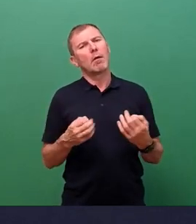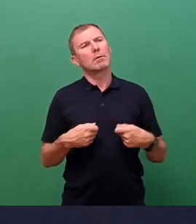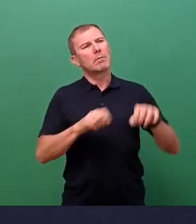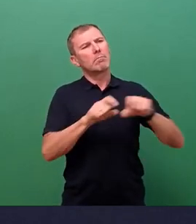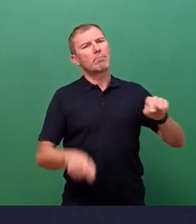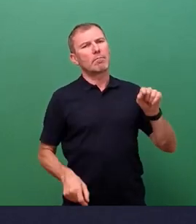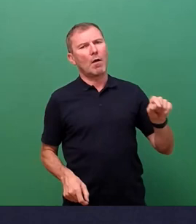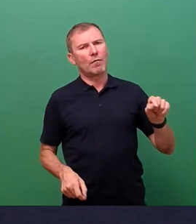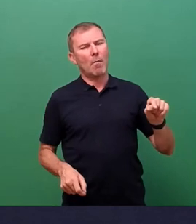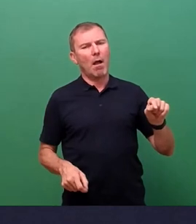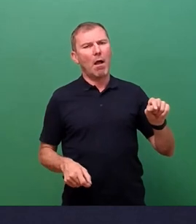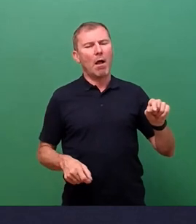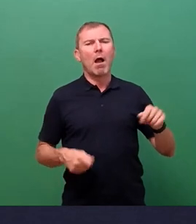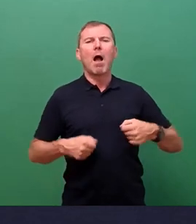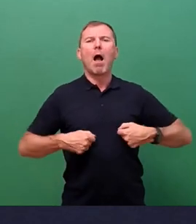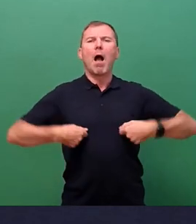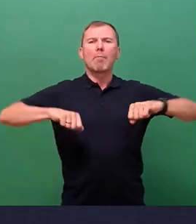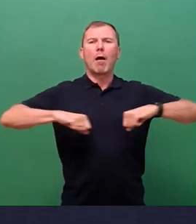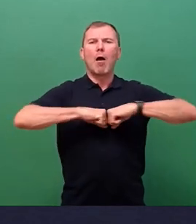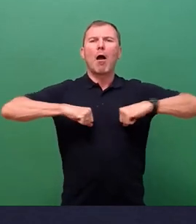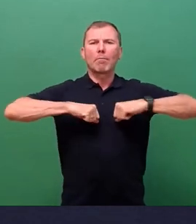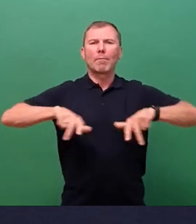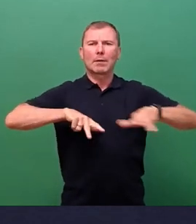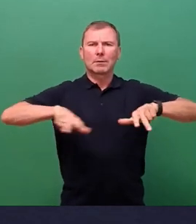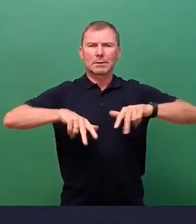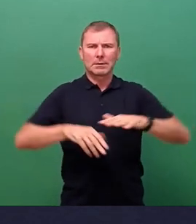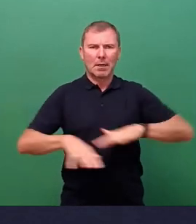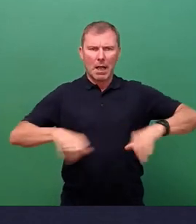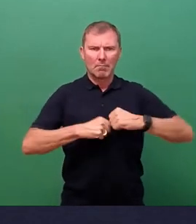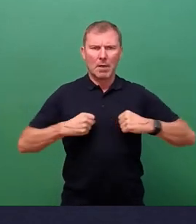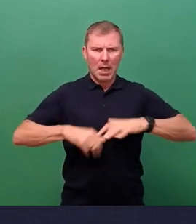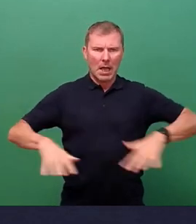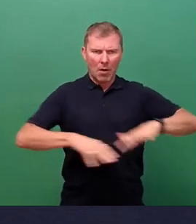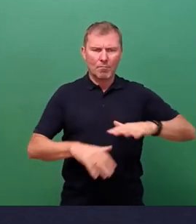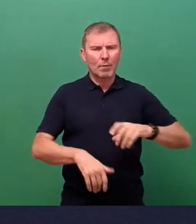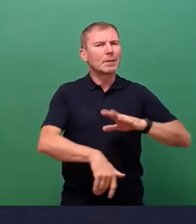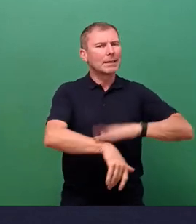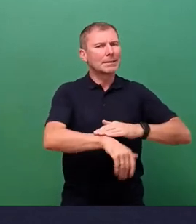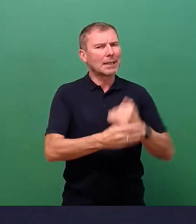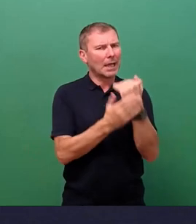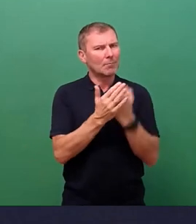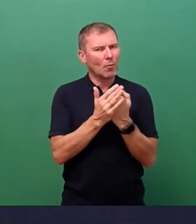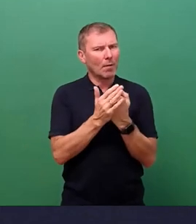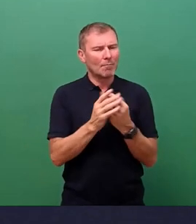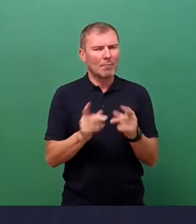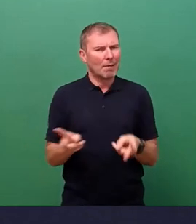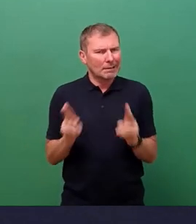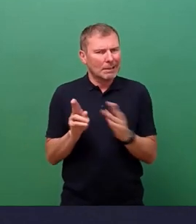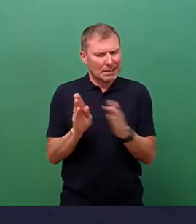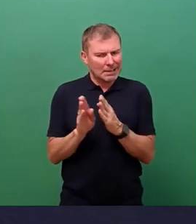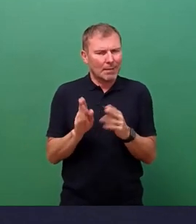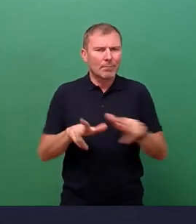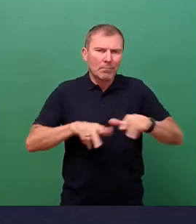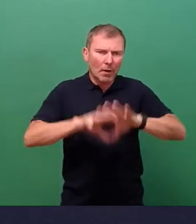und Bewegungsräume, um in diesem engen Zeitkurs letztendlich zu handeln. Aber wie gesagt, nicht